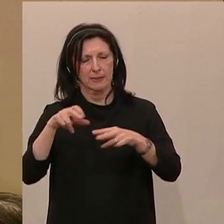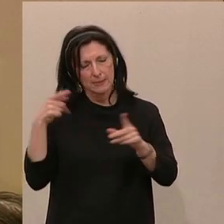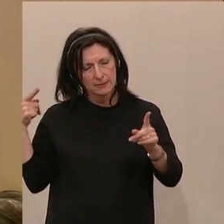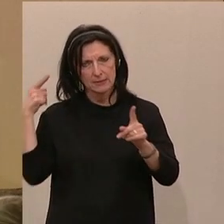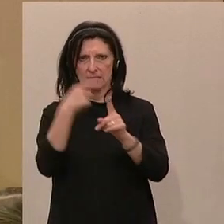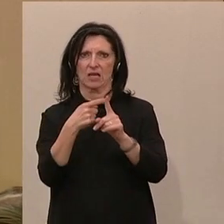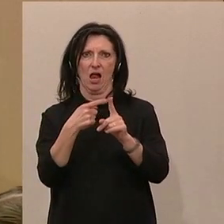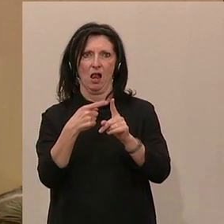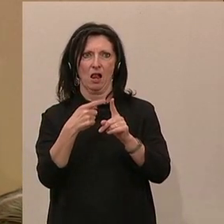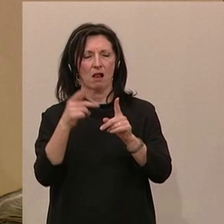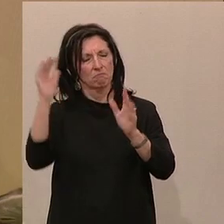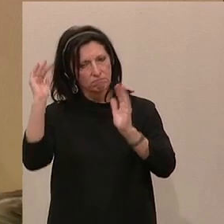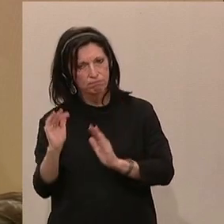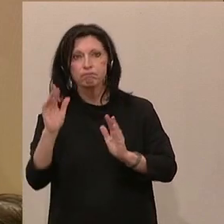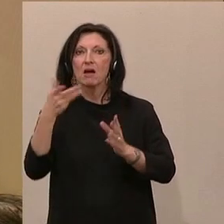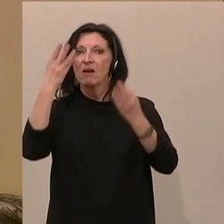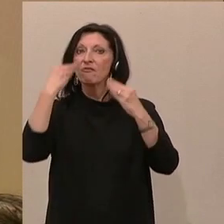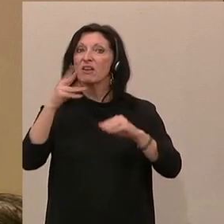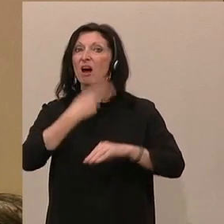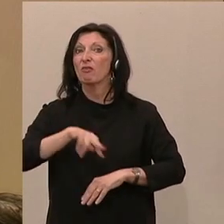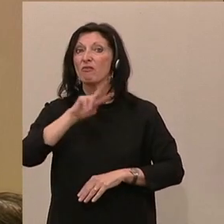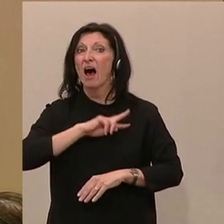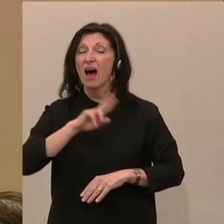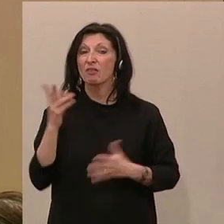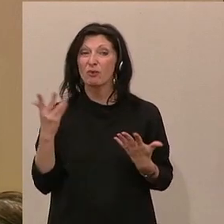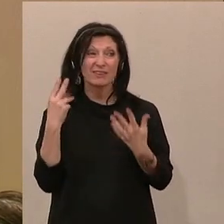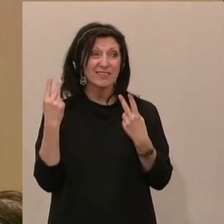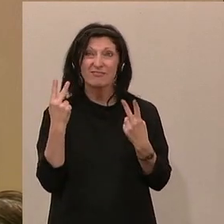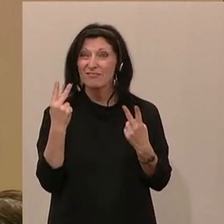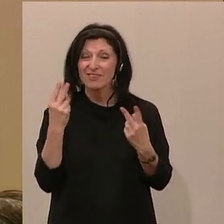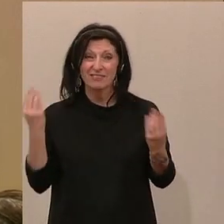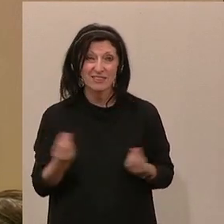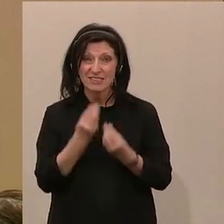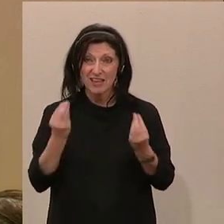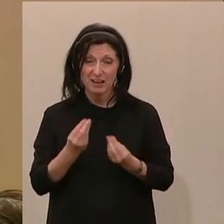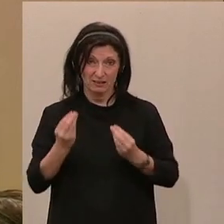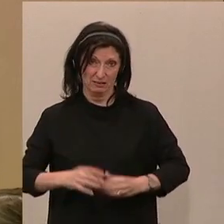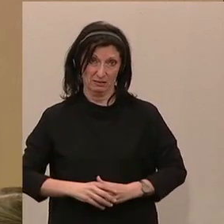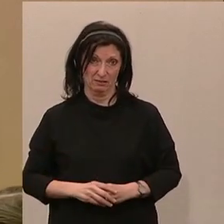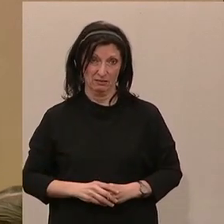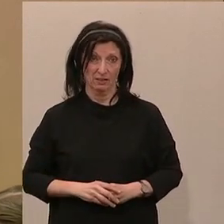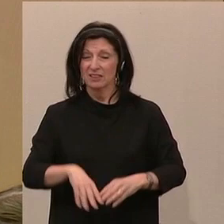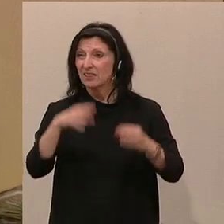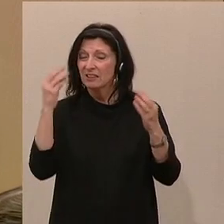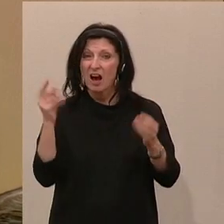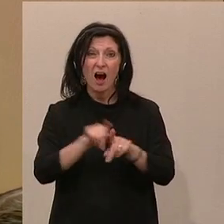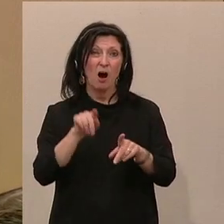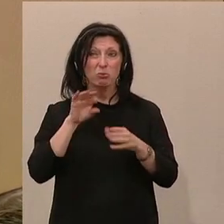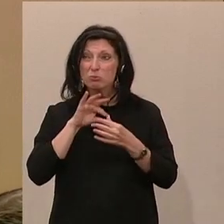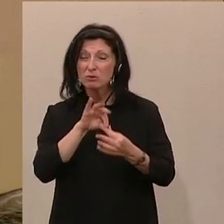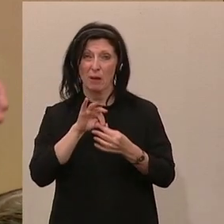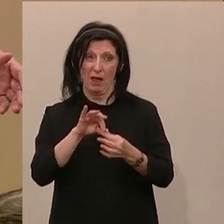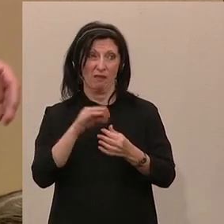Ziel gesetzt. Und Vertrauen und Verantwortung, Hohes Haus, sind wichtige Faktoren, auch in Wirtschafts